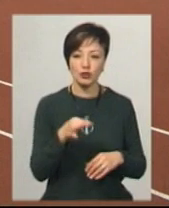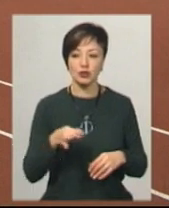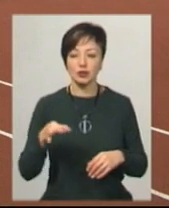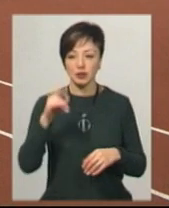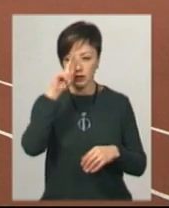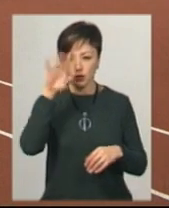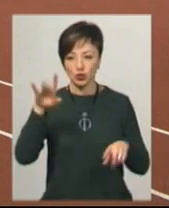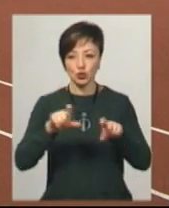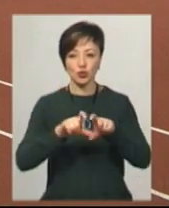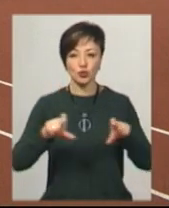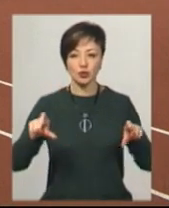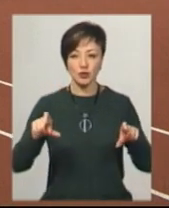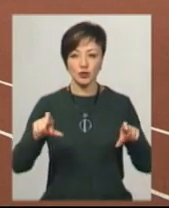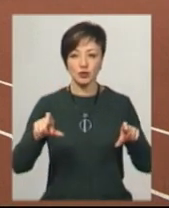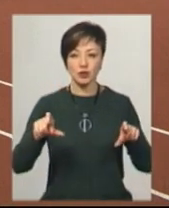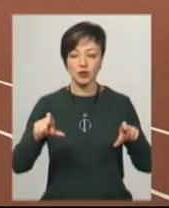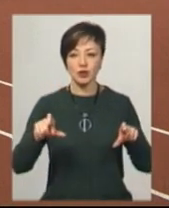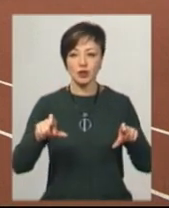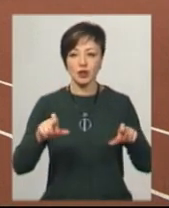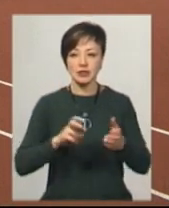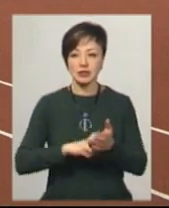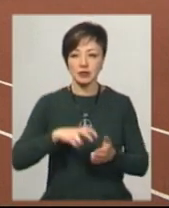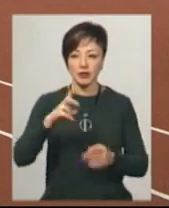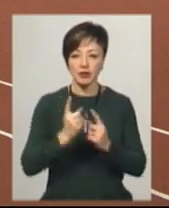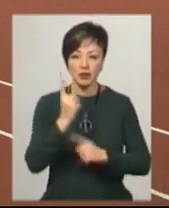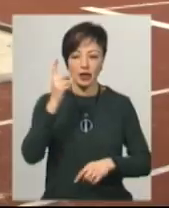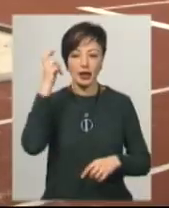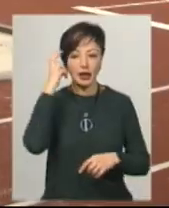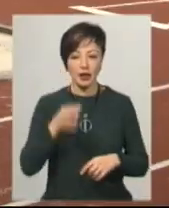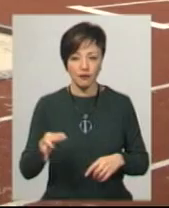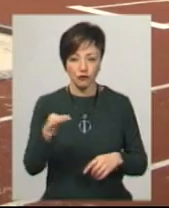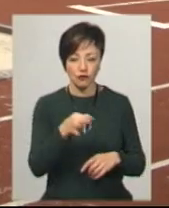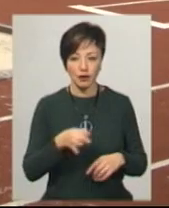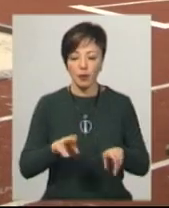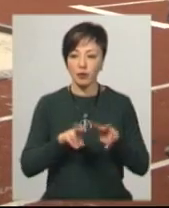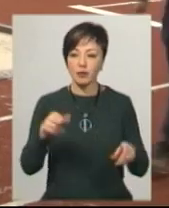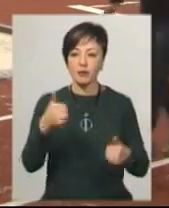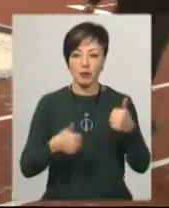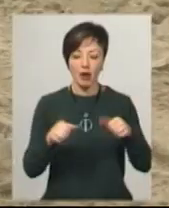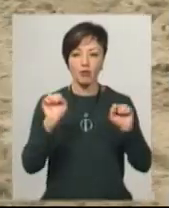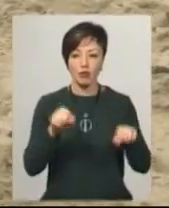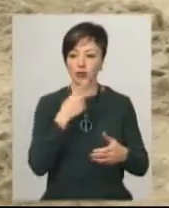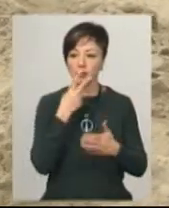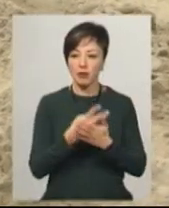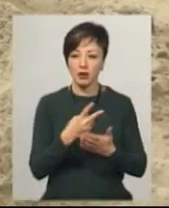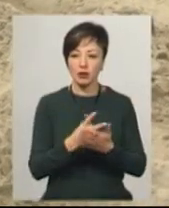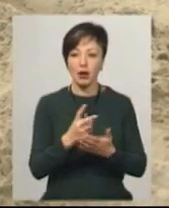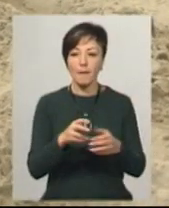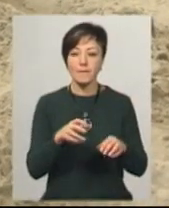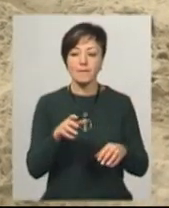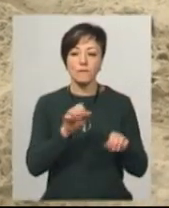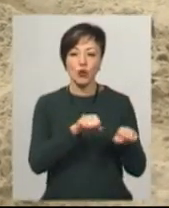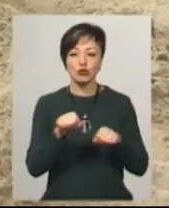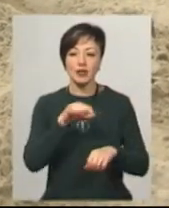самозвісна школа стрибків висоту Лонського і Київщина. На подібних змаганнях можна бачити потенціали спортсменів.